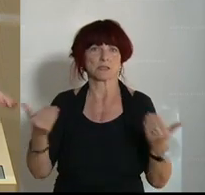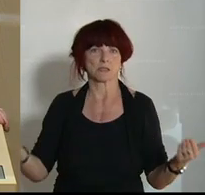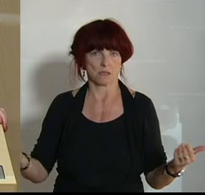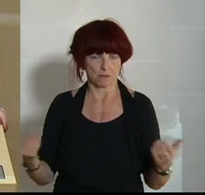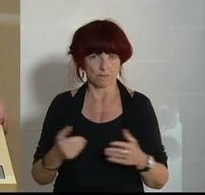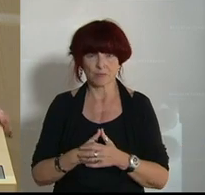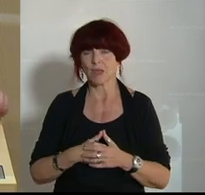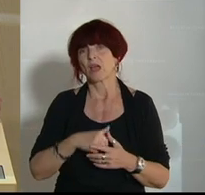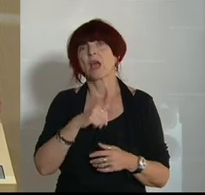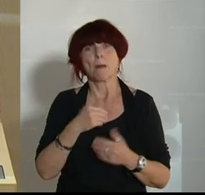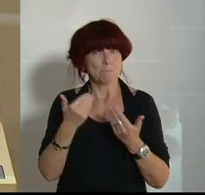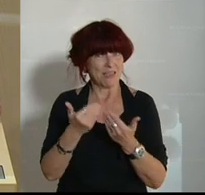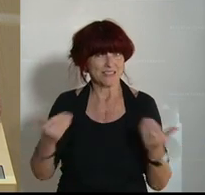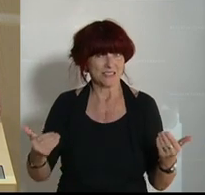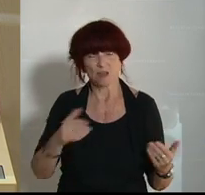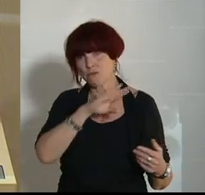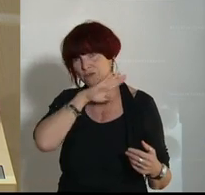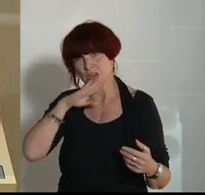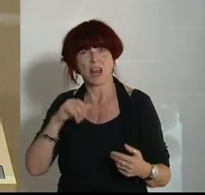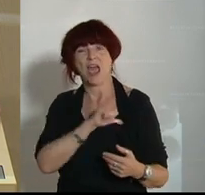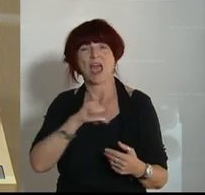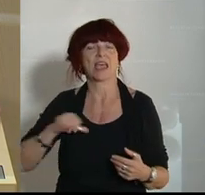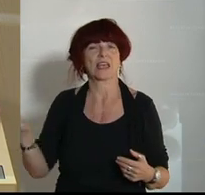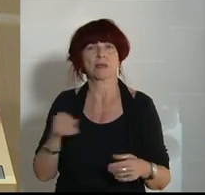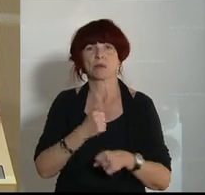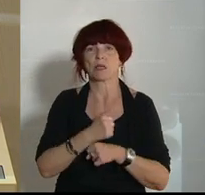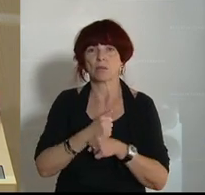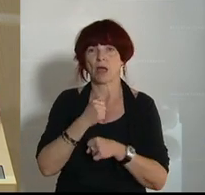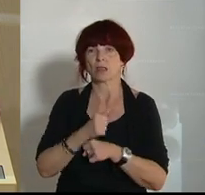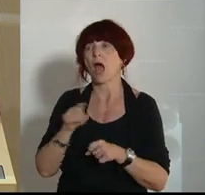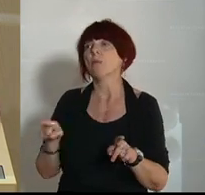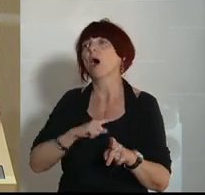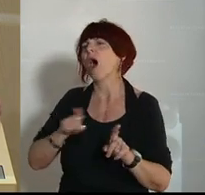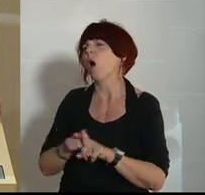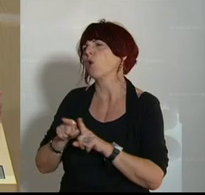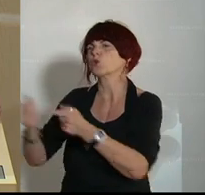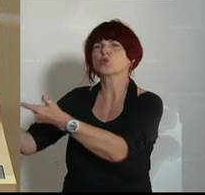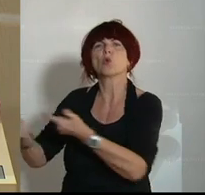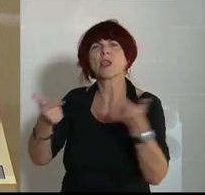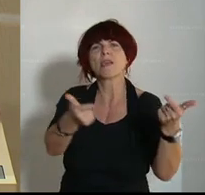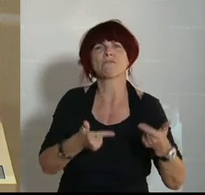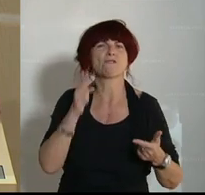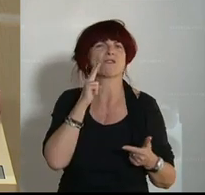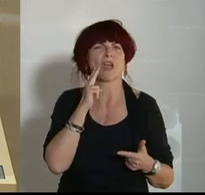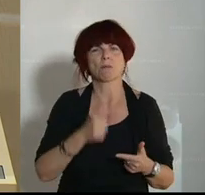Mitarbeiterinnen auch jede Menge Zulieferfirmen, Sicherheitsunternehmen, Reinigungsbetriebe, Gastronomie,